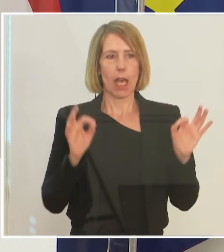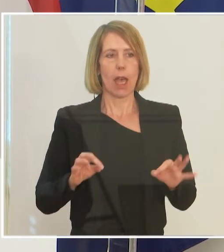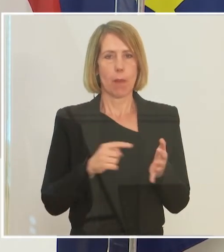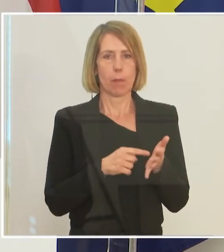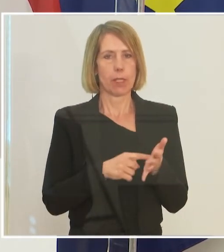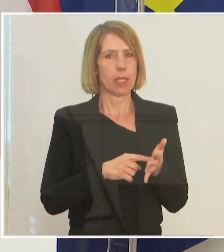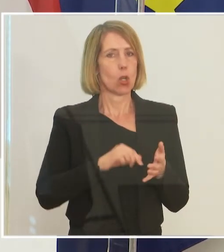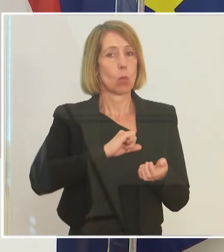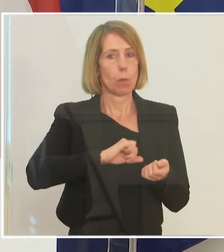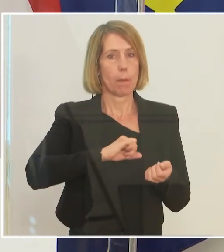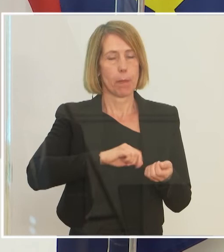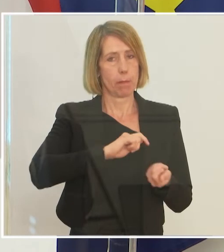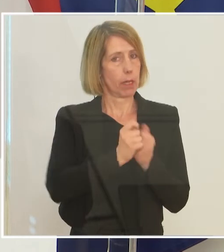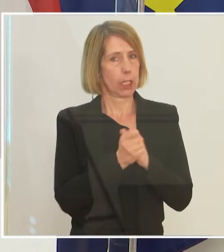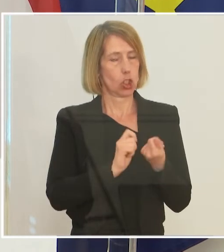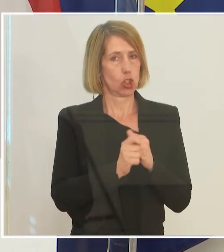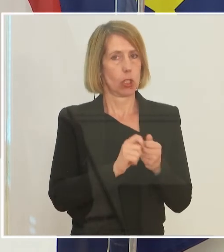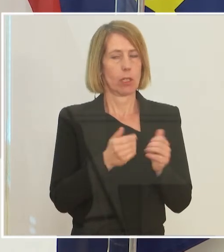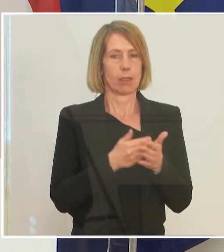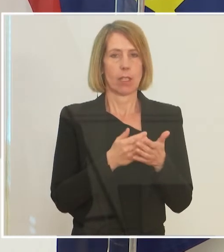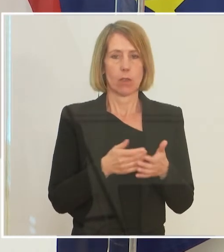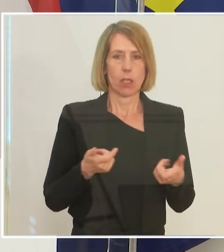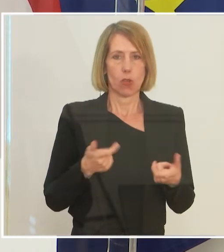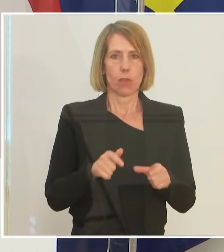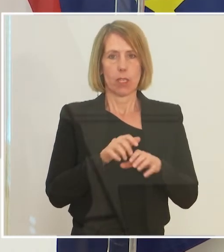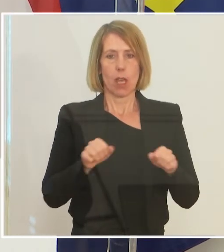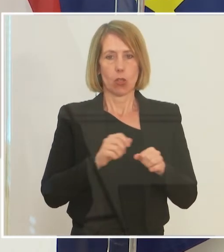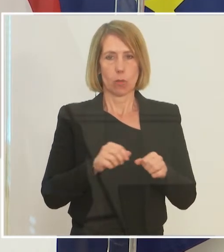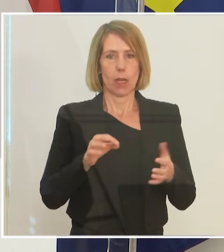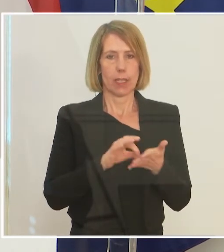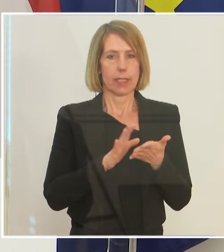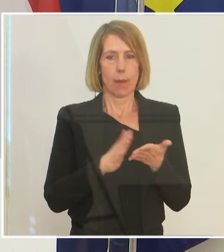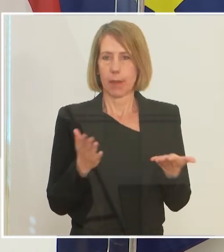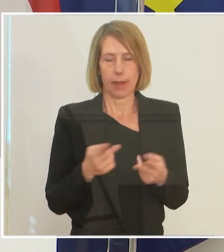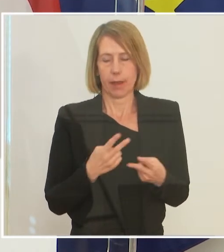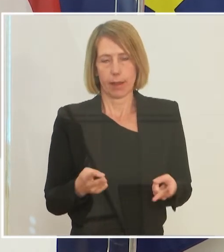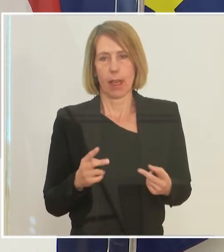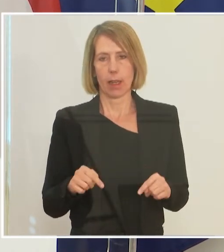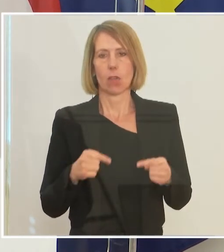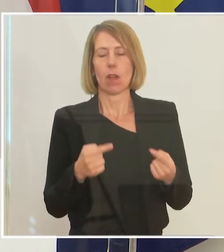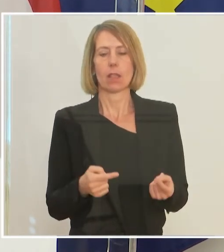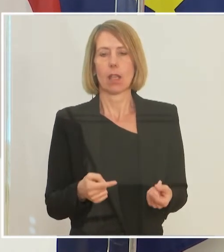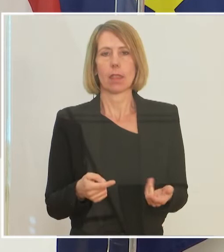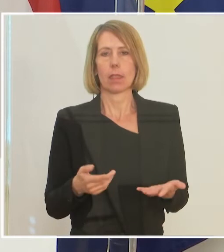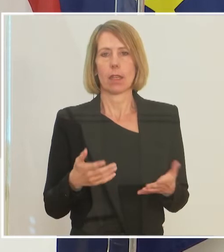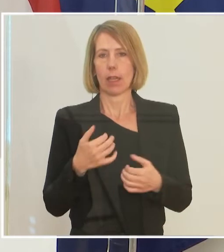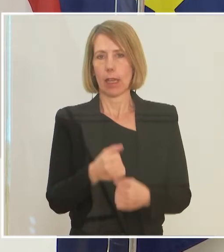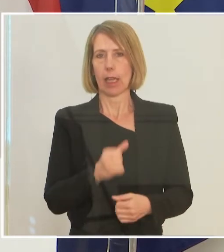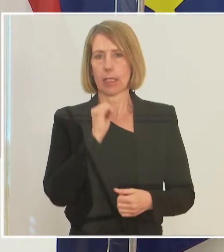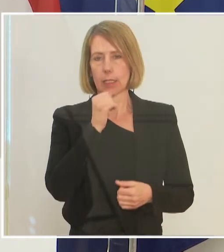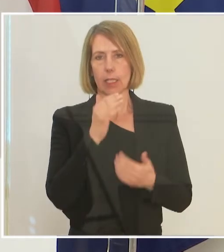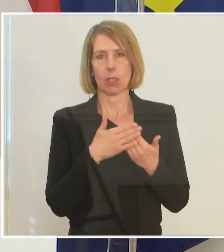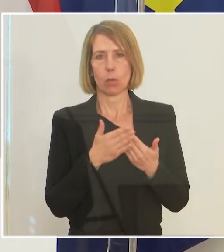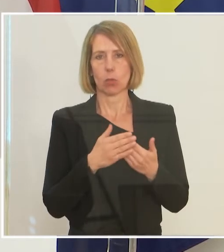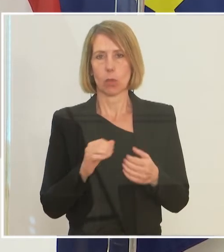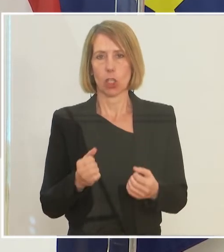deshalb, glaube ich, ist es wichtig, jetzt keine zu lange Festlegung zu machen, weil die dann möglicherweise nicht mehr sachadäquat wäre, wenn sich zum Beispiel